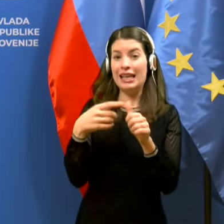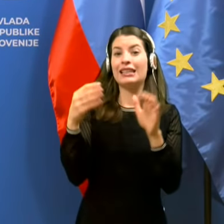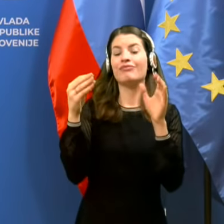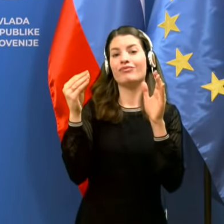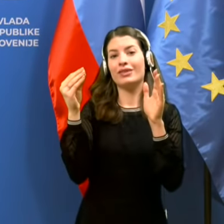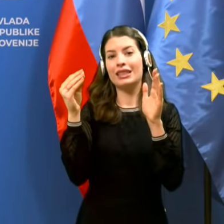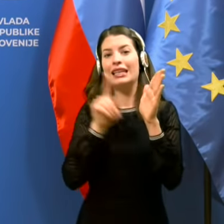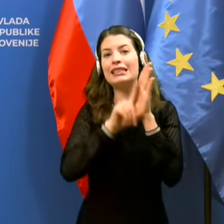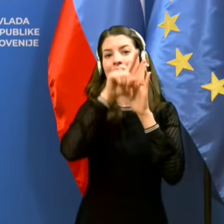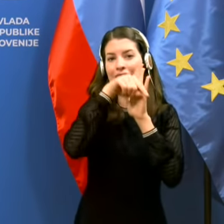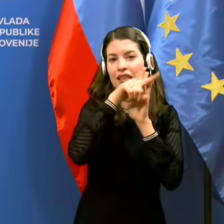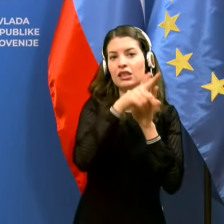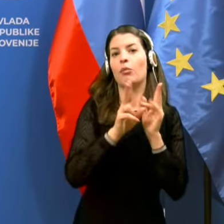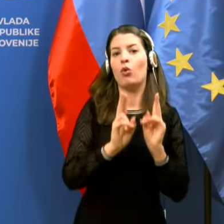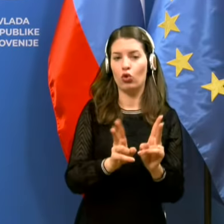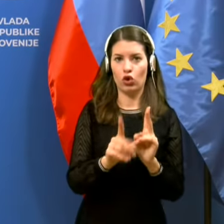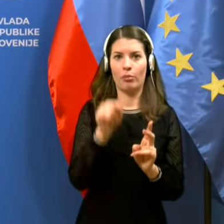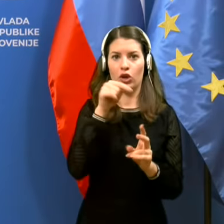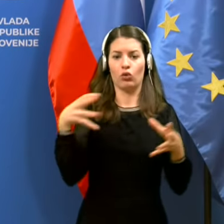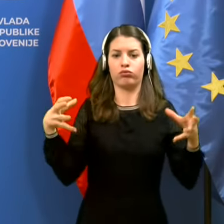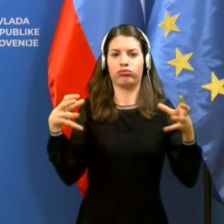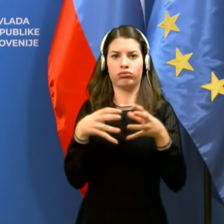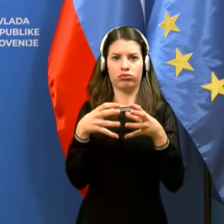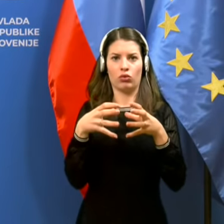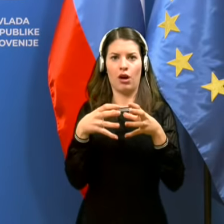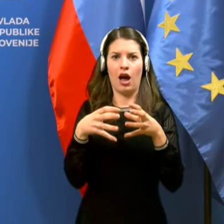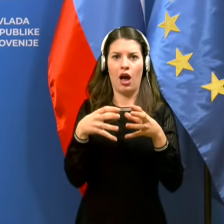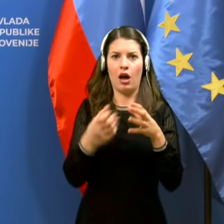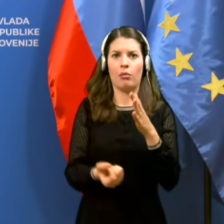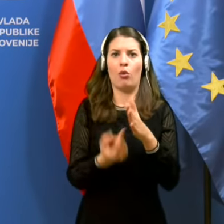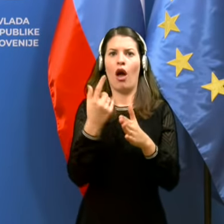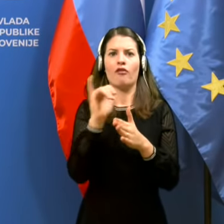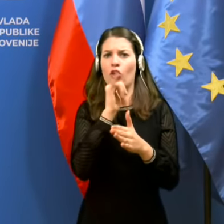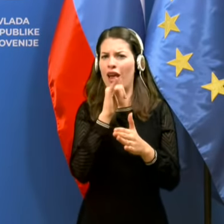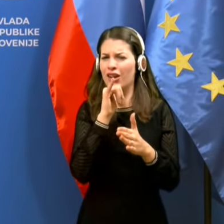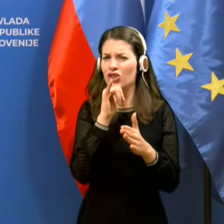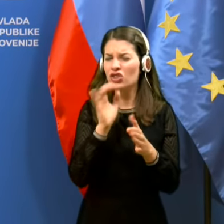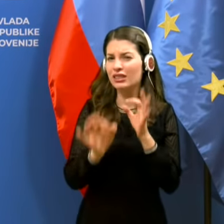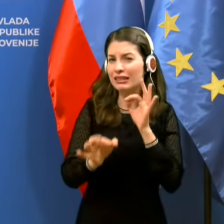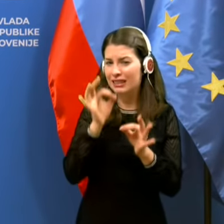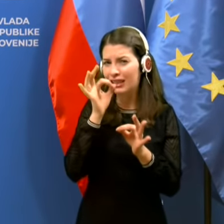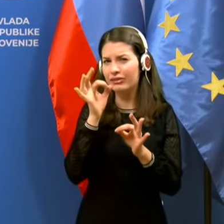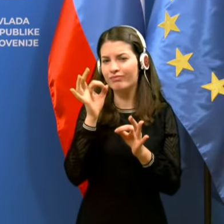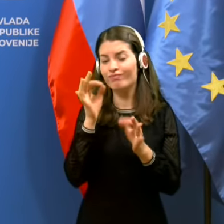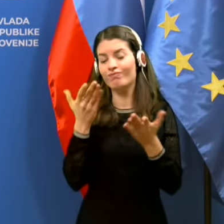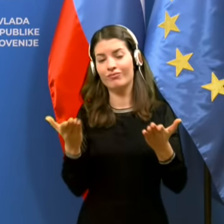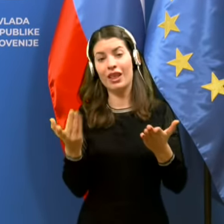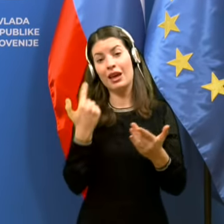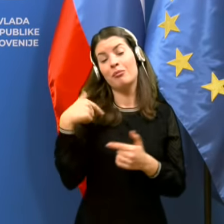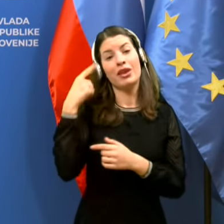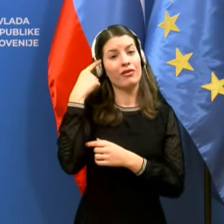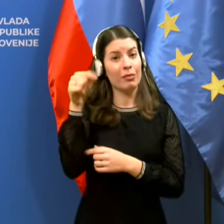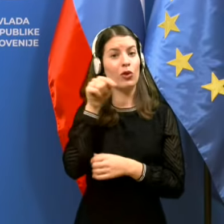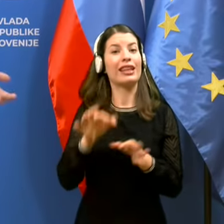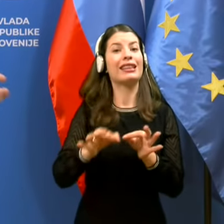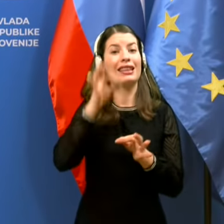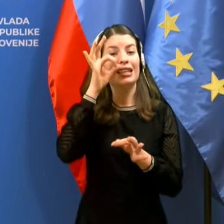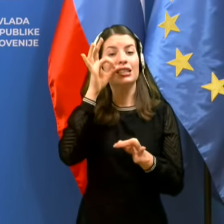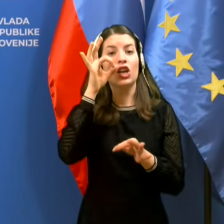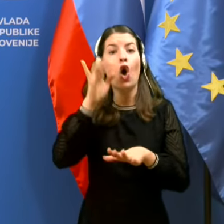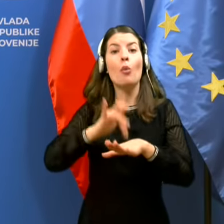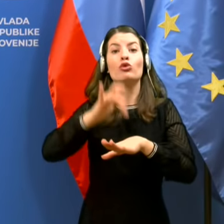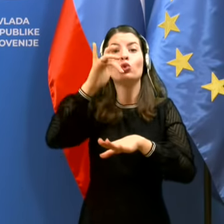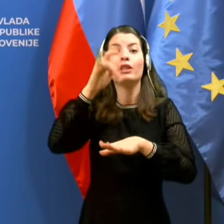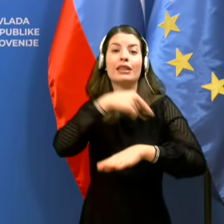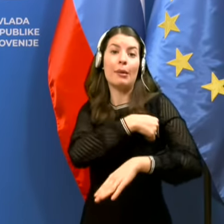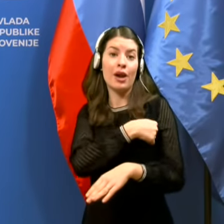to kopičenje v enih gručah ne govori ravno v prid ene take zadeve pretirano. Vemo, da te testi so občutljivi na temperaturo. Če so shranjeni